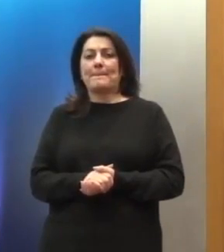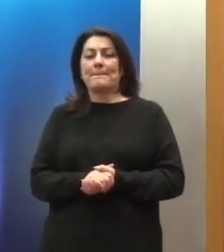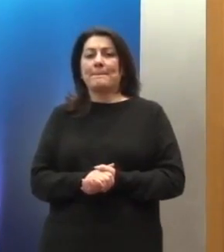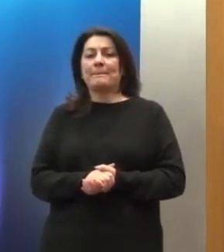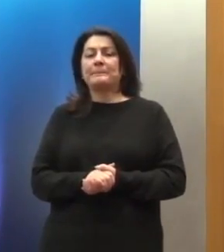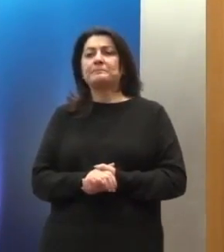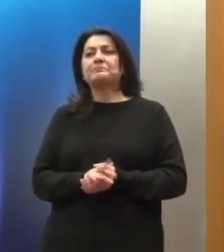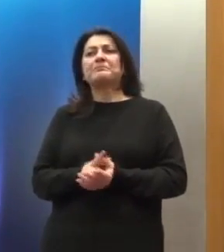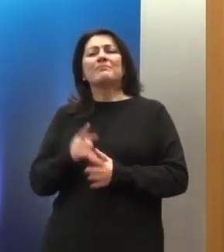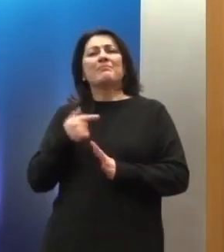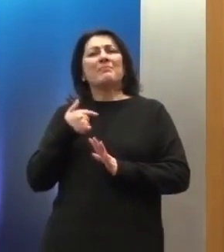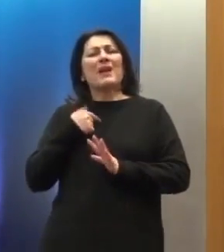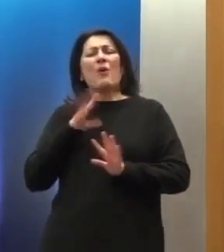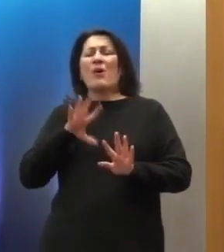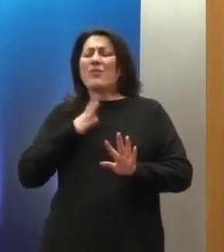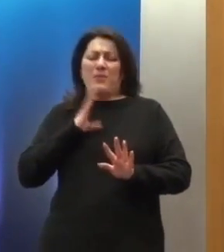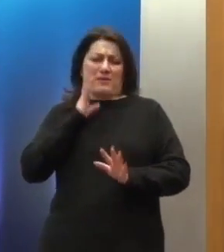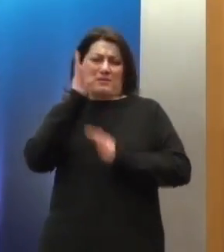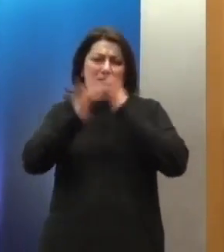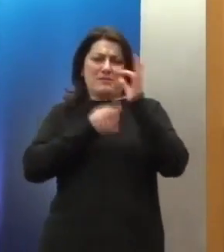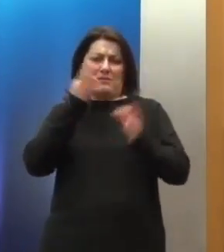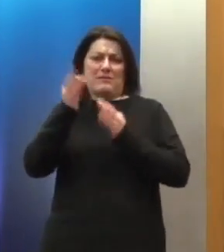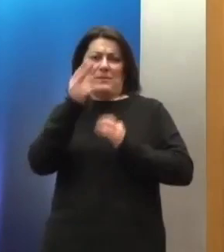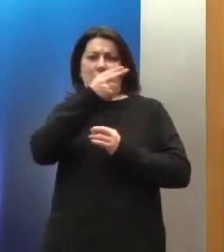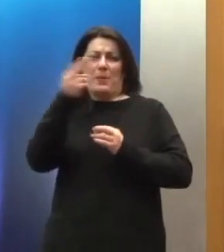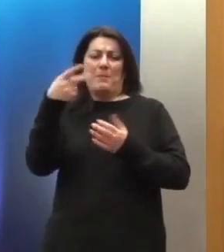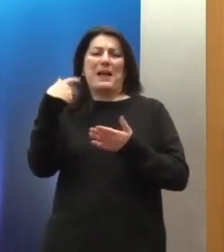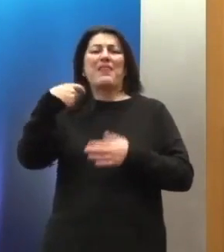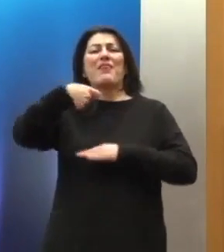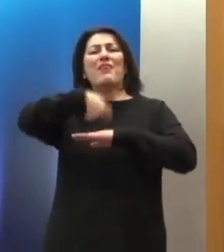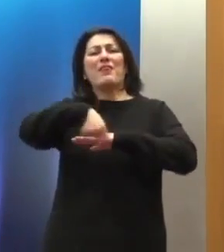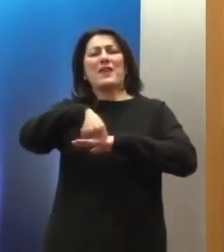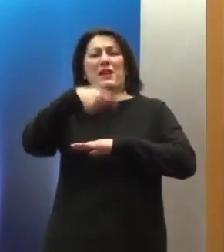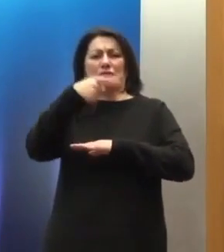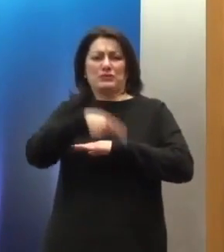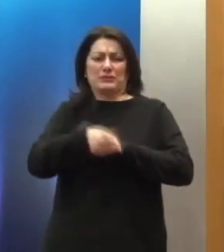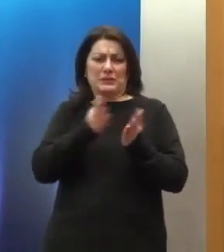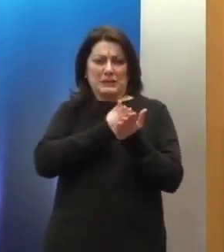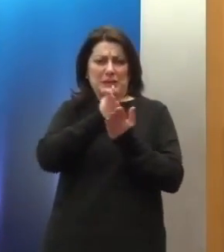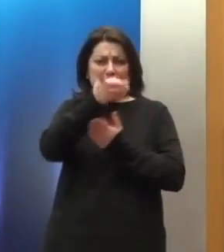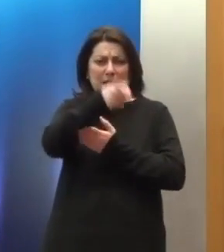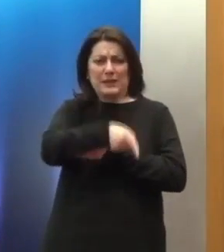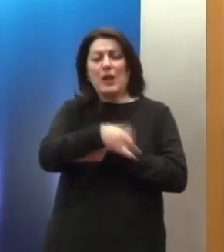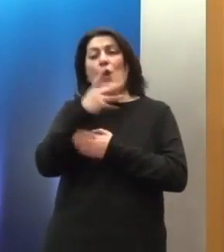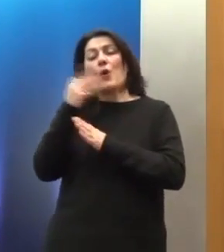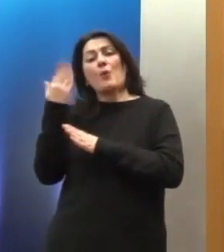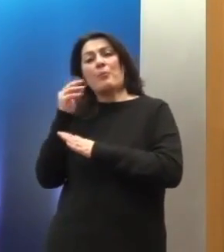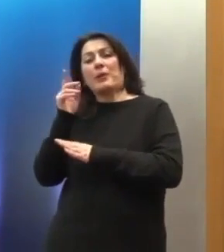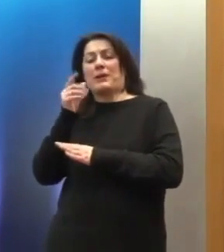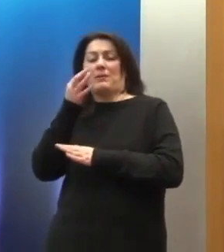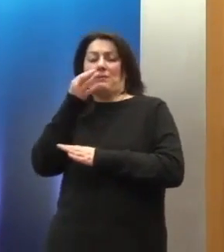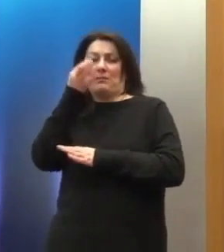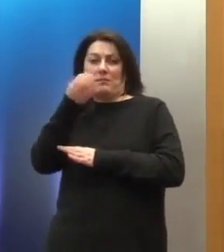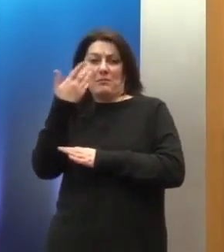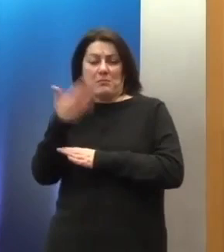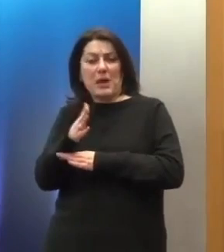Δεν είχα σκοπό να αναφερεθώ στη δικαιοσύνη καθόλου, γιατί είναι το σημείο, όπως είπε και ο κ. Ζιλιάνος πάλι, το οποίο είναι σε καθοδόν να ρυθμιστεί. Δεν σημαίνει ότι δεν